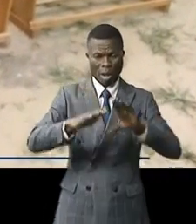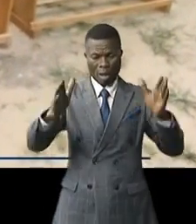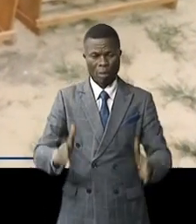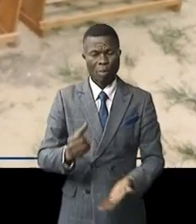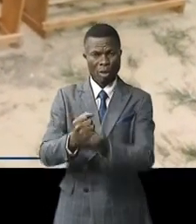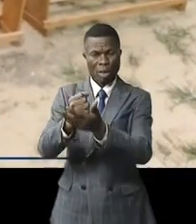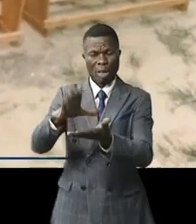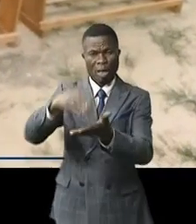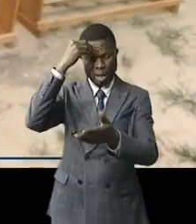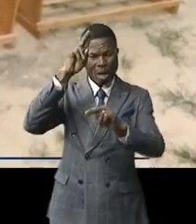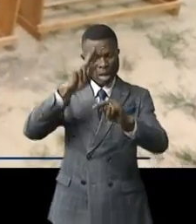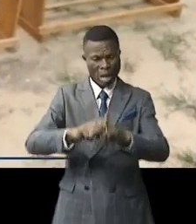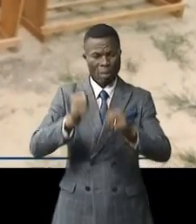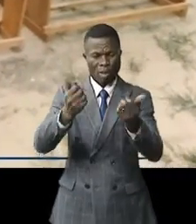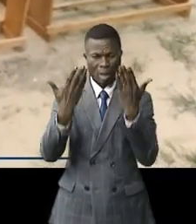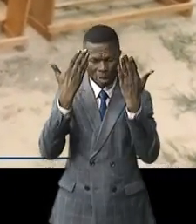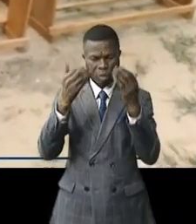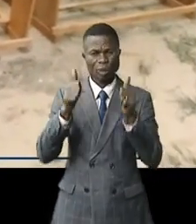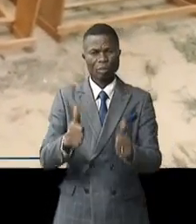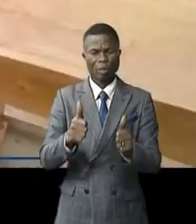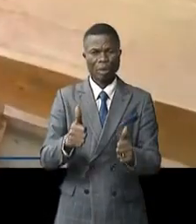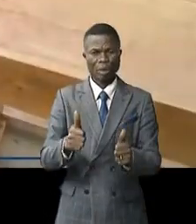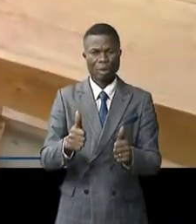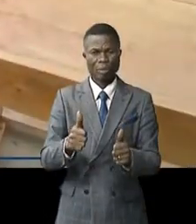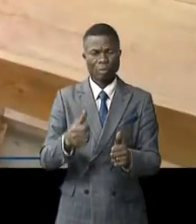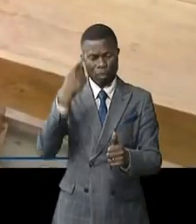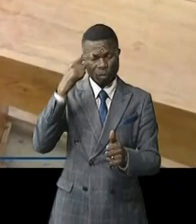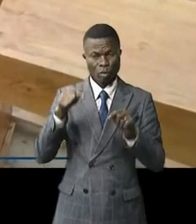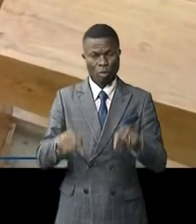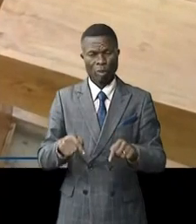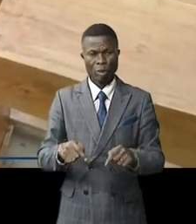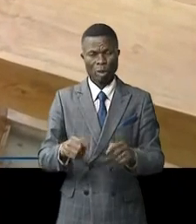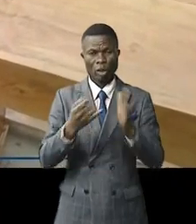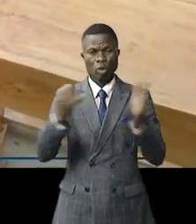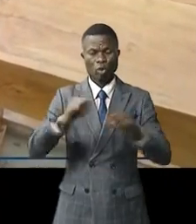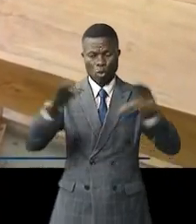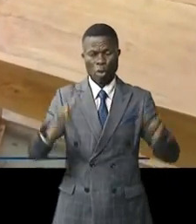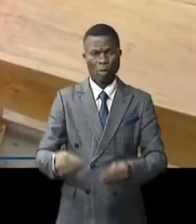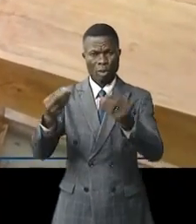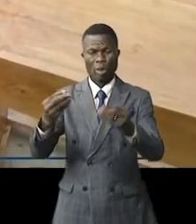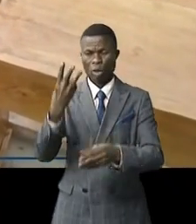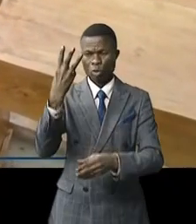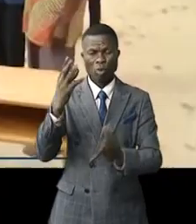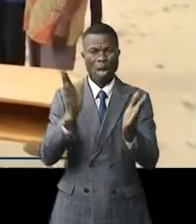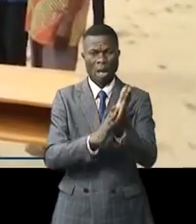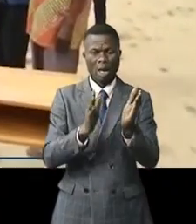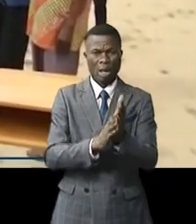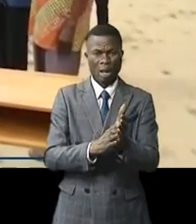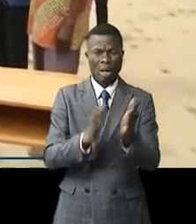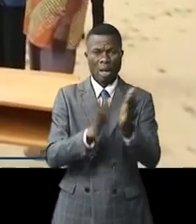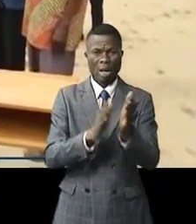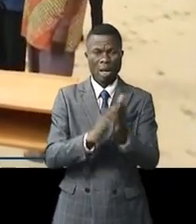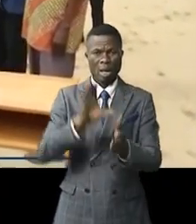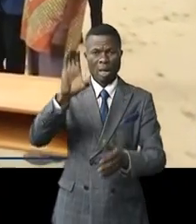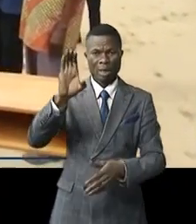pour permettre aux élèves d'apprendre dans des conditions confortables. A ces jours, 60 bancs sont remis à trois écoles notamment l'Institut